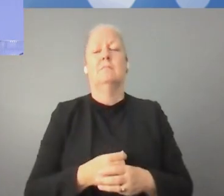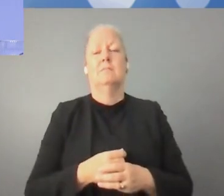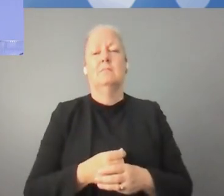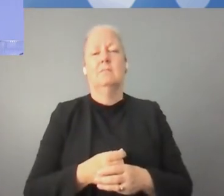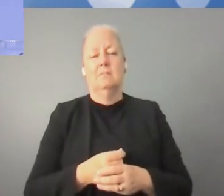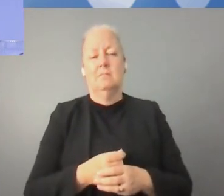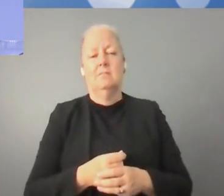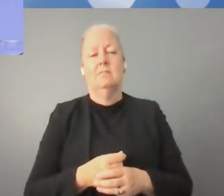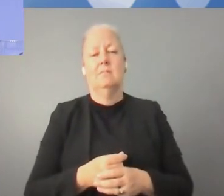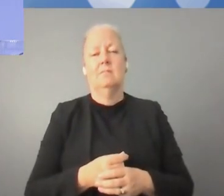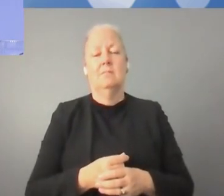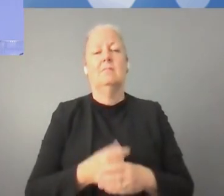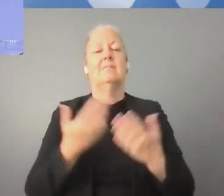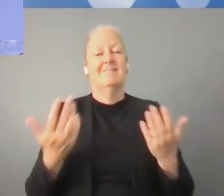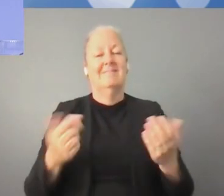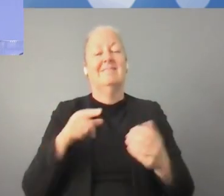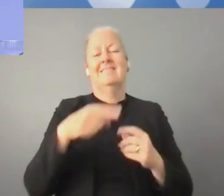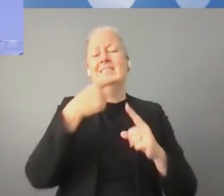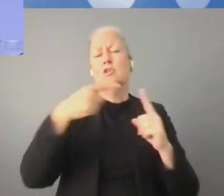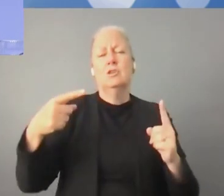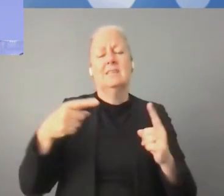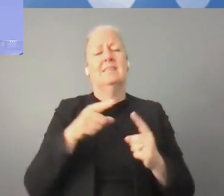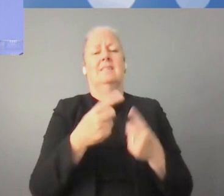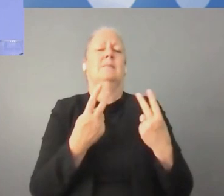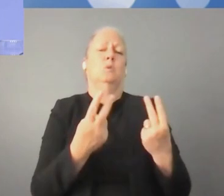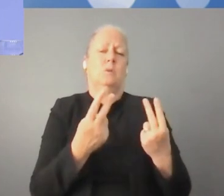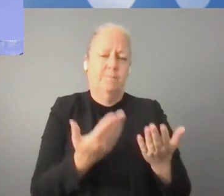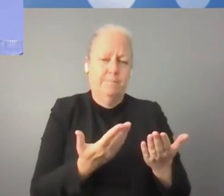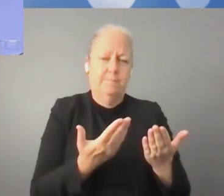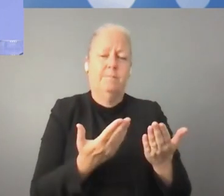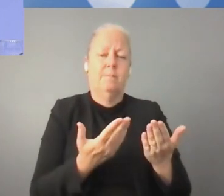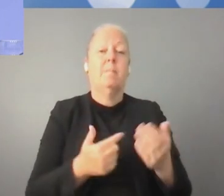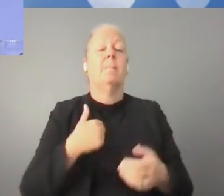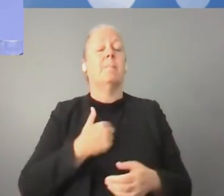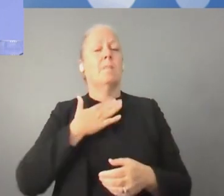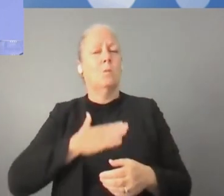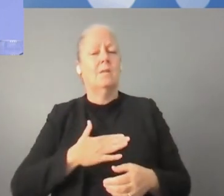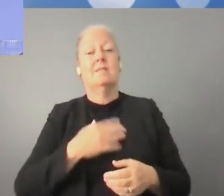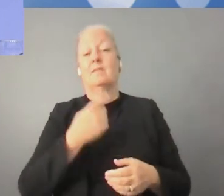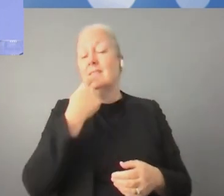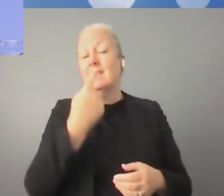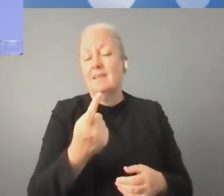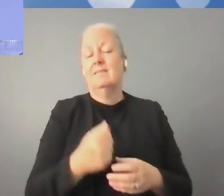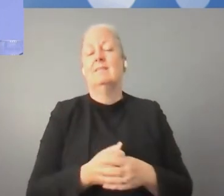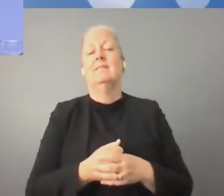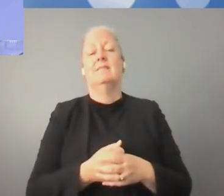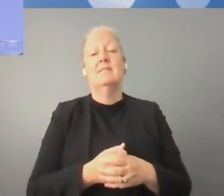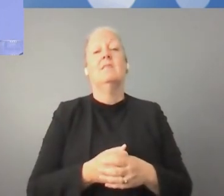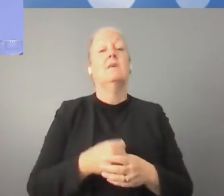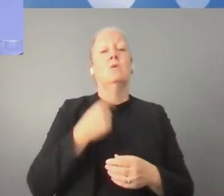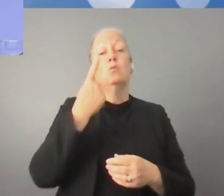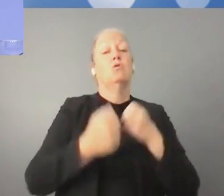جائحة. من أجل تأمين خلال عشر سنوات تطور